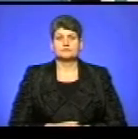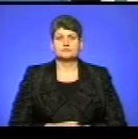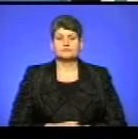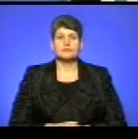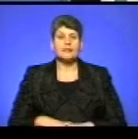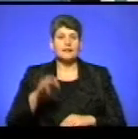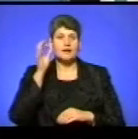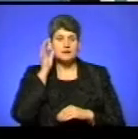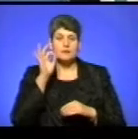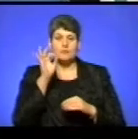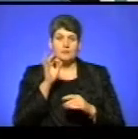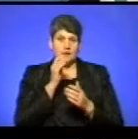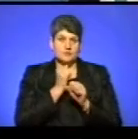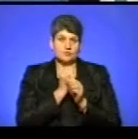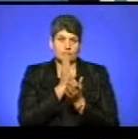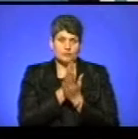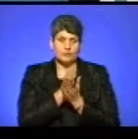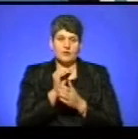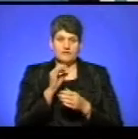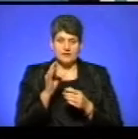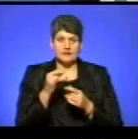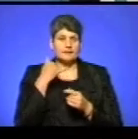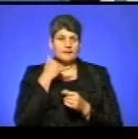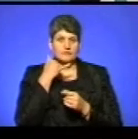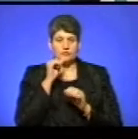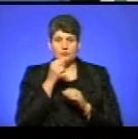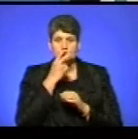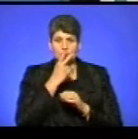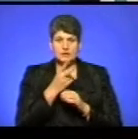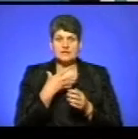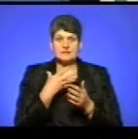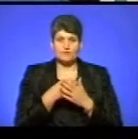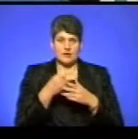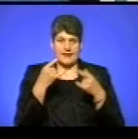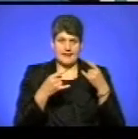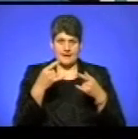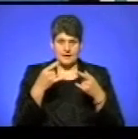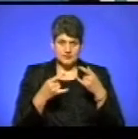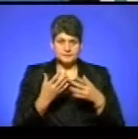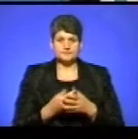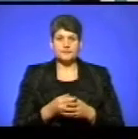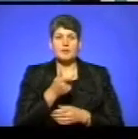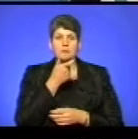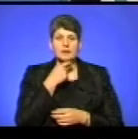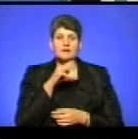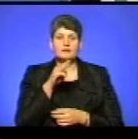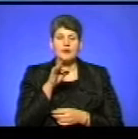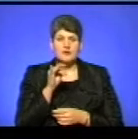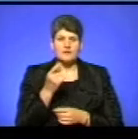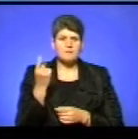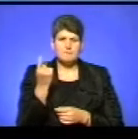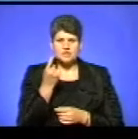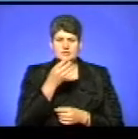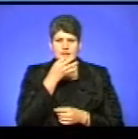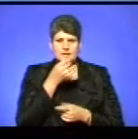Нагадаю, ми працюємо у прямому ефірі. Телефон студії можете побачити на своїх екранах. І пане Тарасе, ви перші оприлюднили